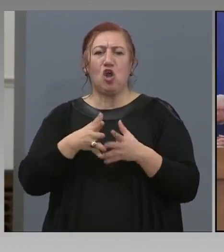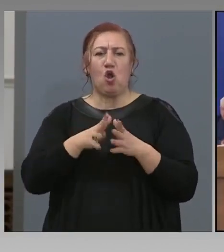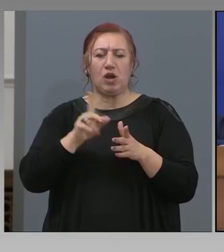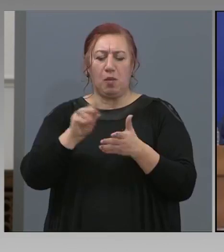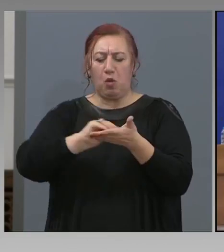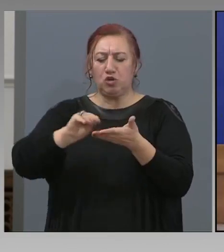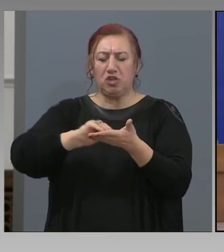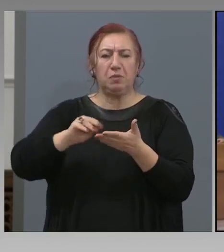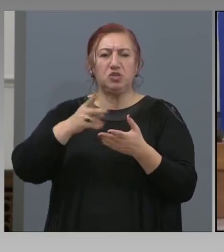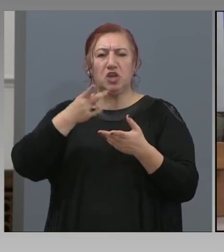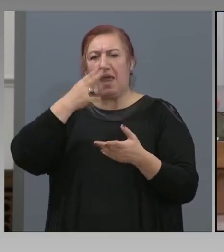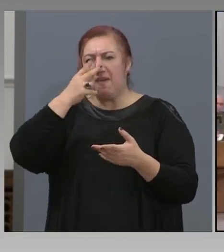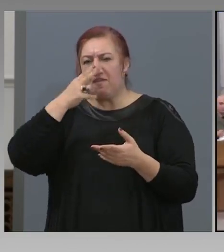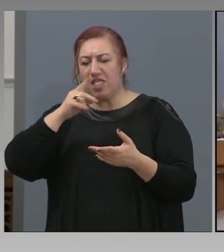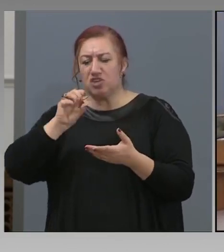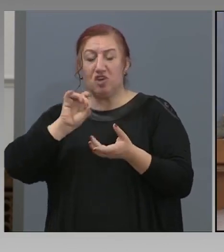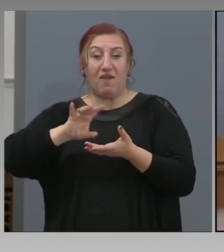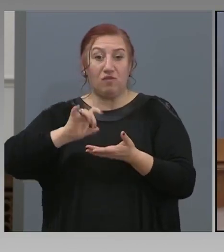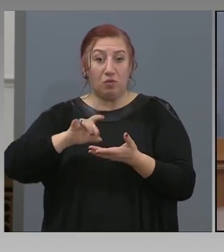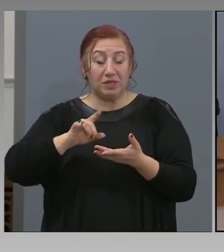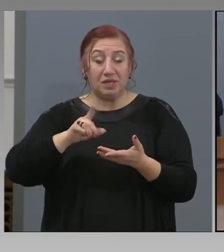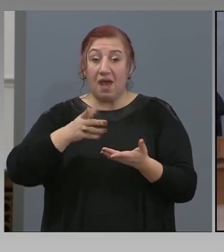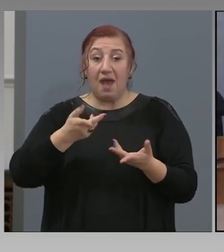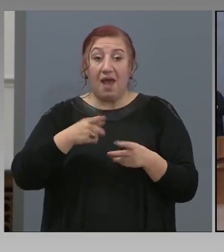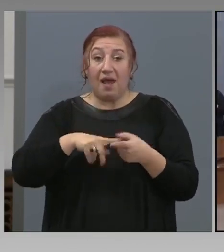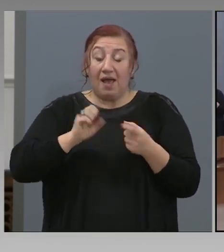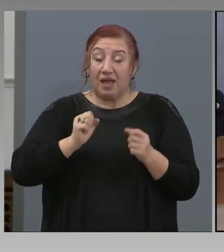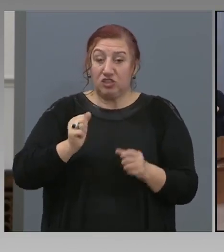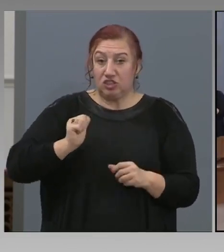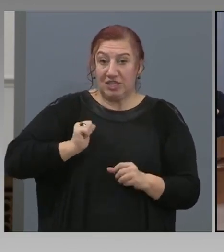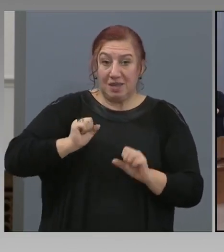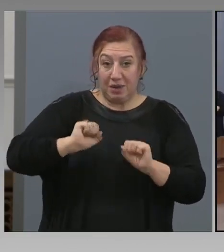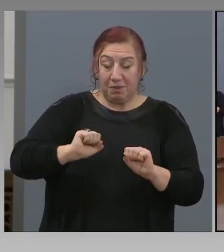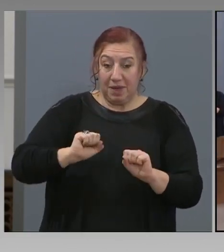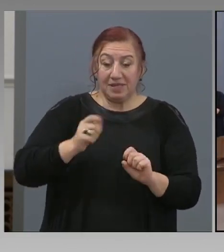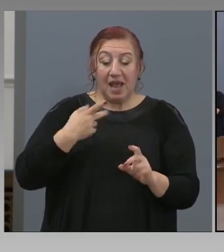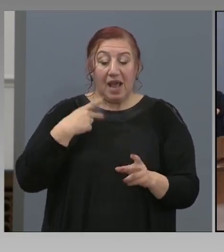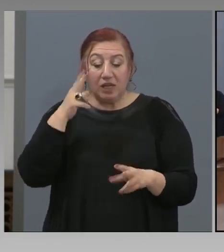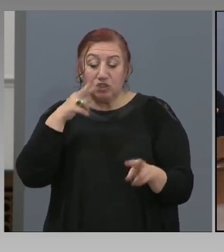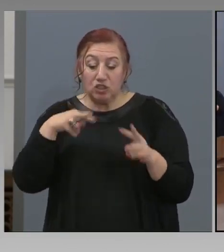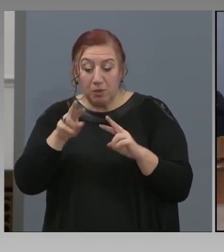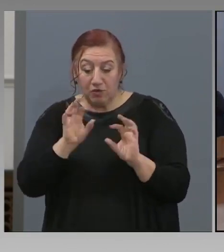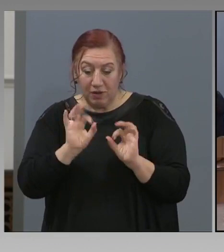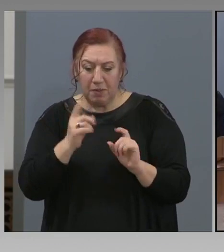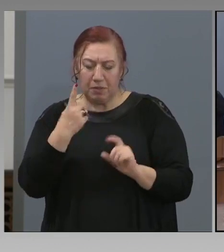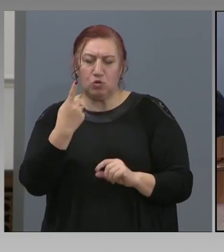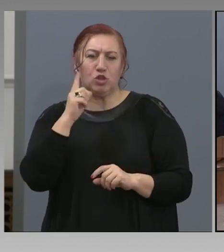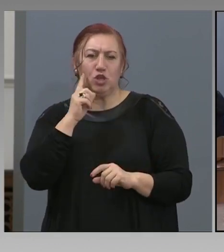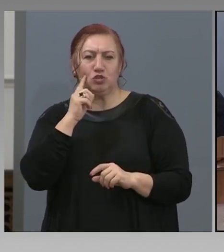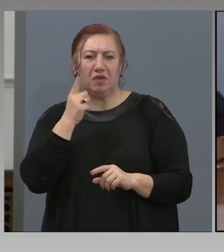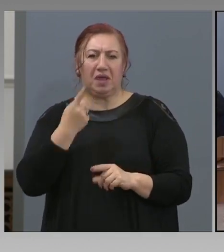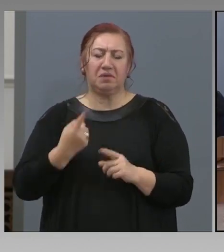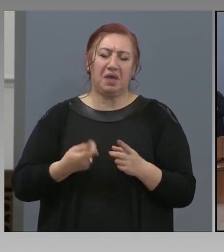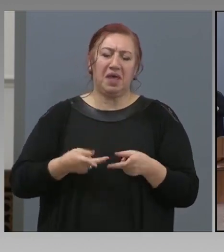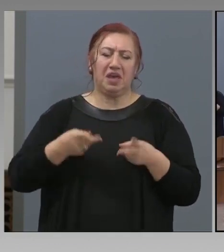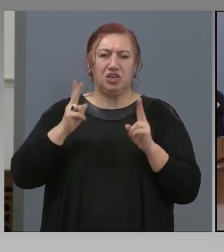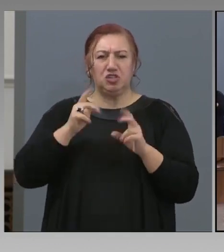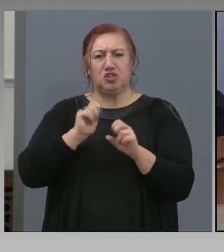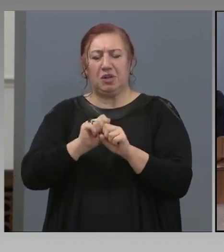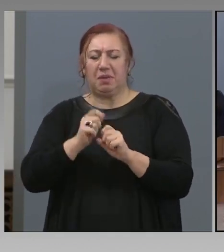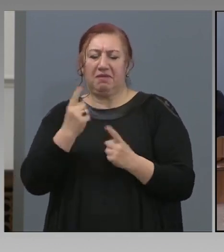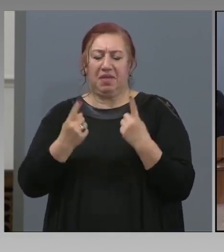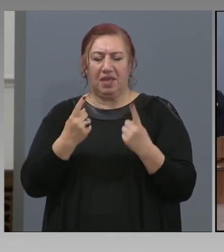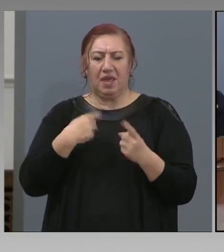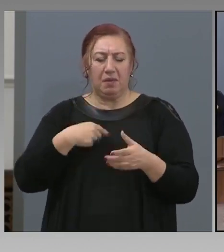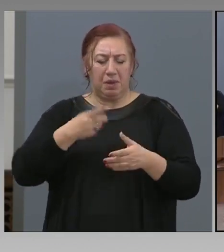какво предпазва от фалшива информация и на какъв принцип ще се проверява, какъв е пътят след това, ако отдален човек, да речем, каже, че има симптоми,